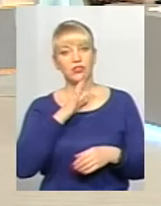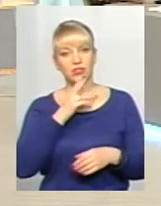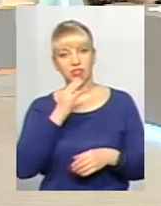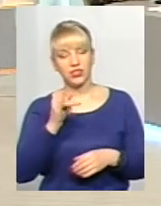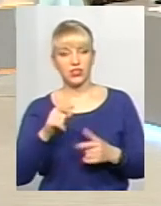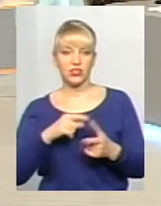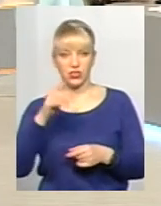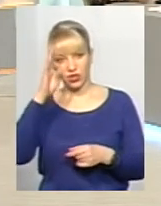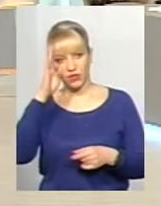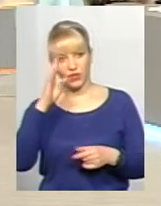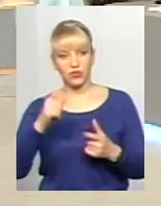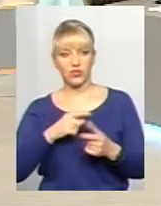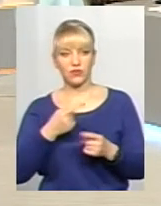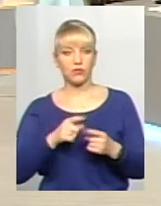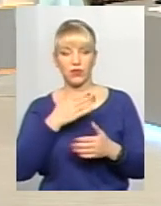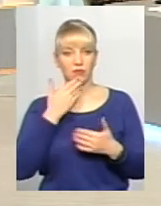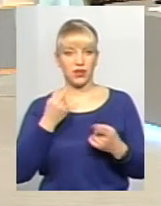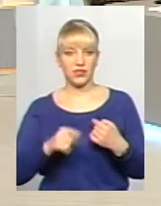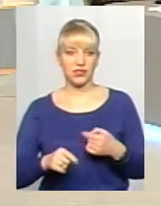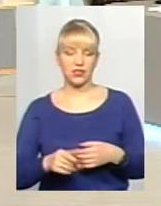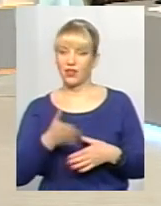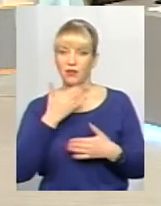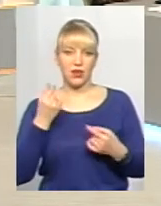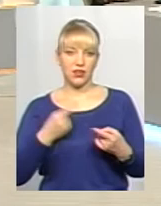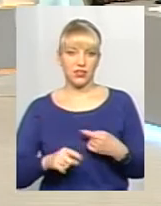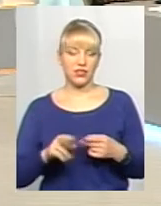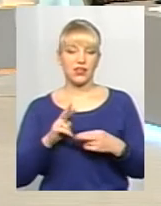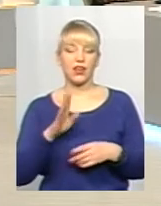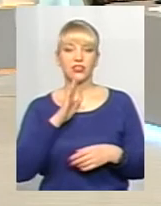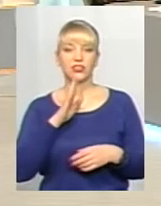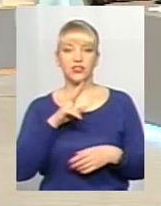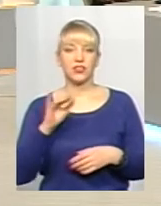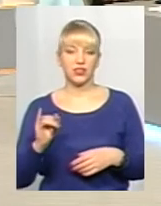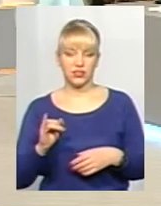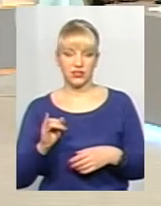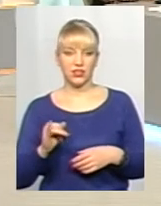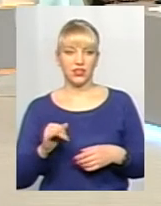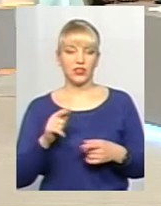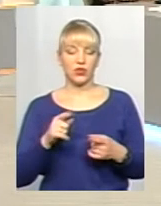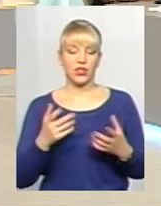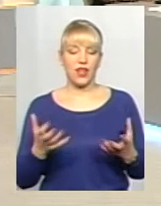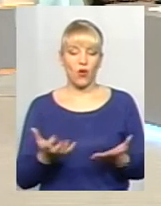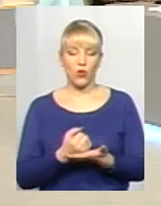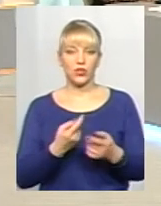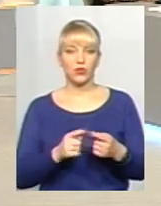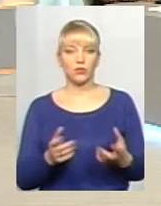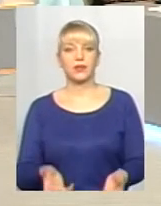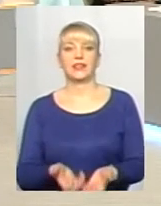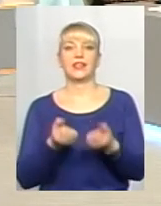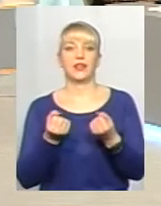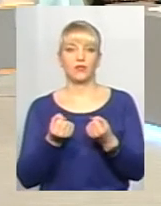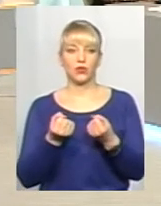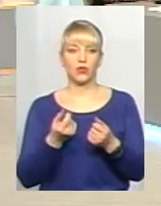чоловікові? Чи в цьому немає різниці? Немає різниці. жінки, де знаходять жінки ту підтримку? Адже